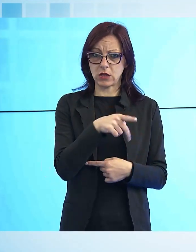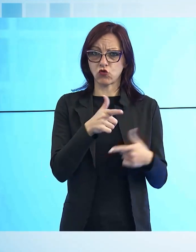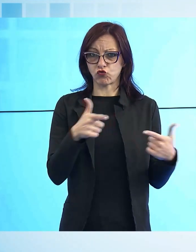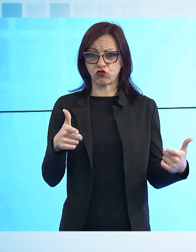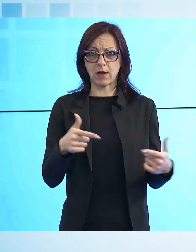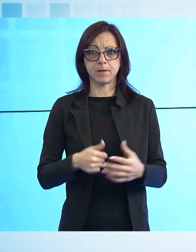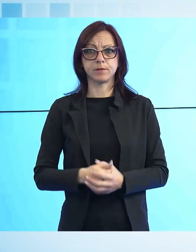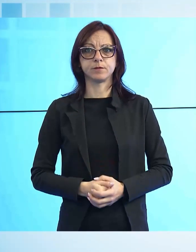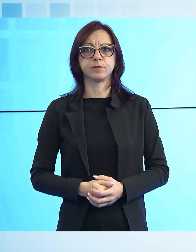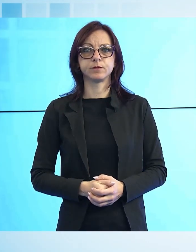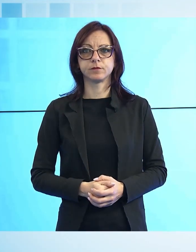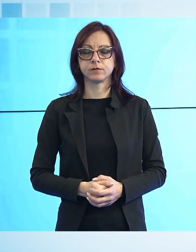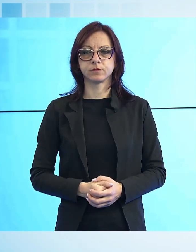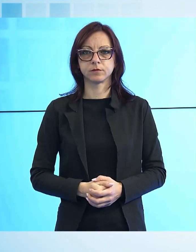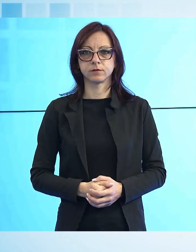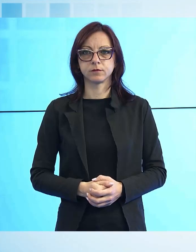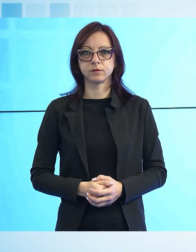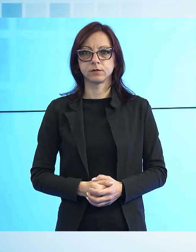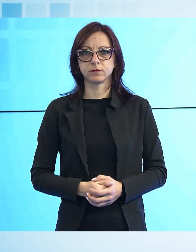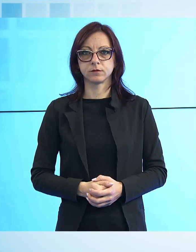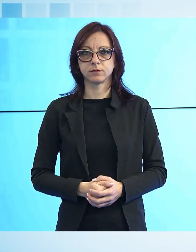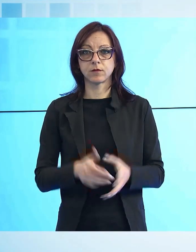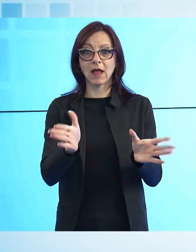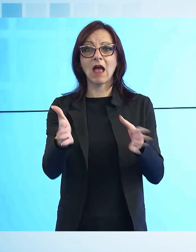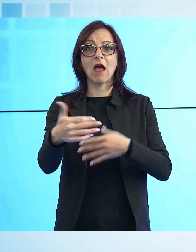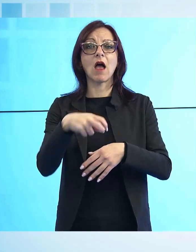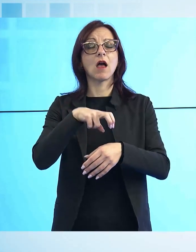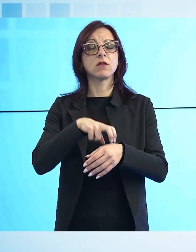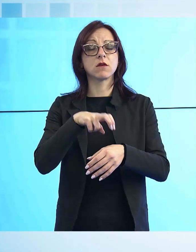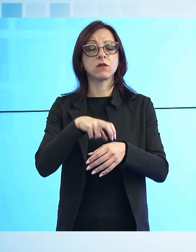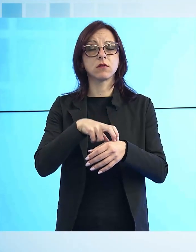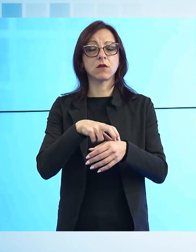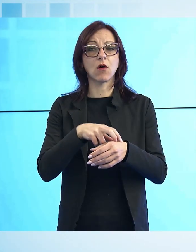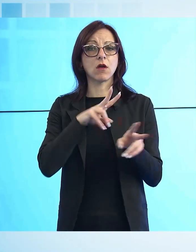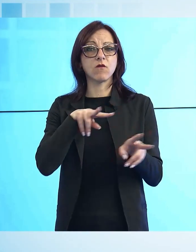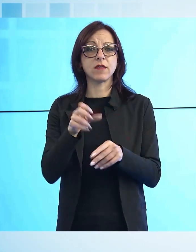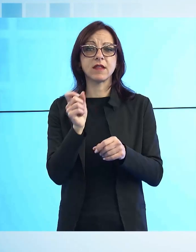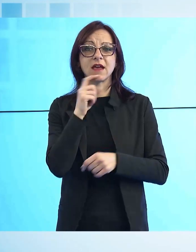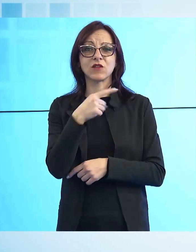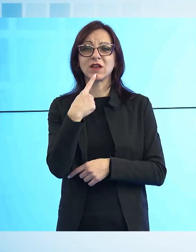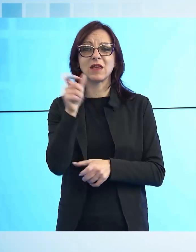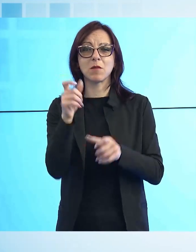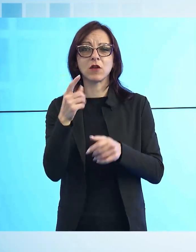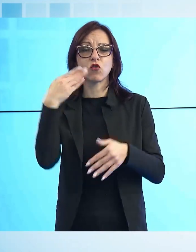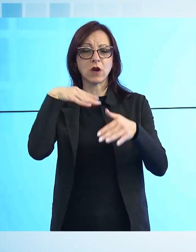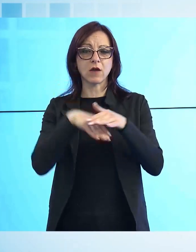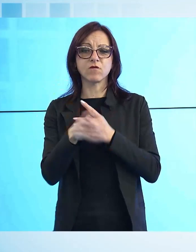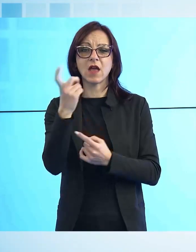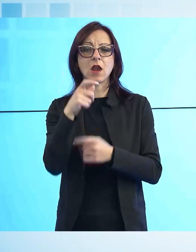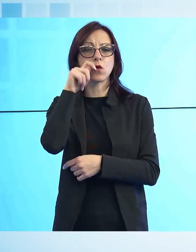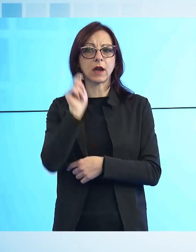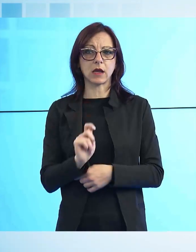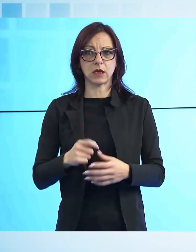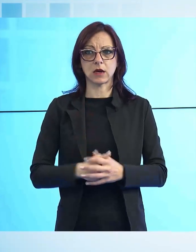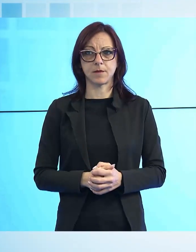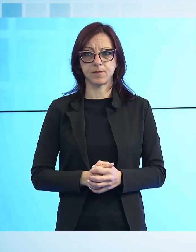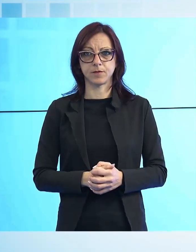Cambiamo pagina, ha aperto un ambulatorio medico gratuito per i rifugiati dall'Ucraina. Una bella pagina di solidarietà